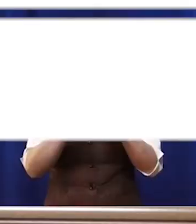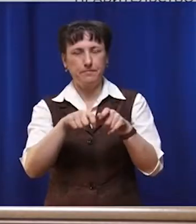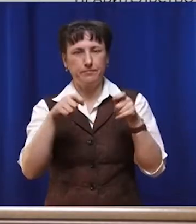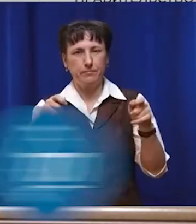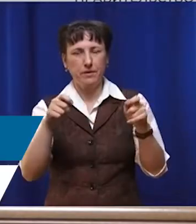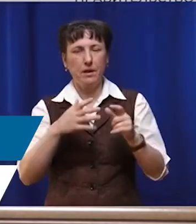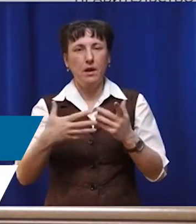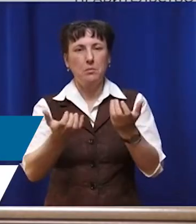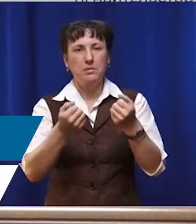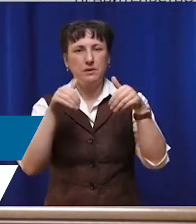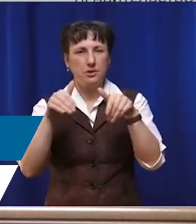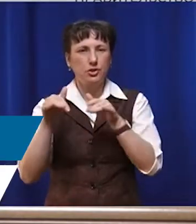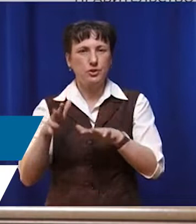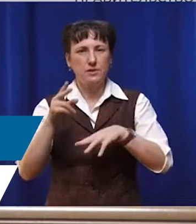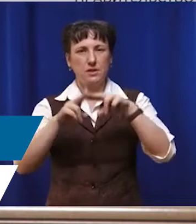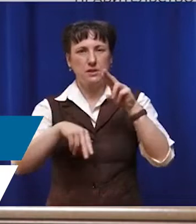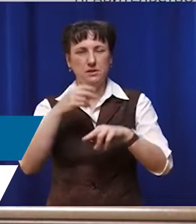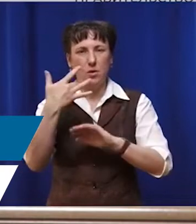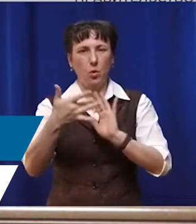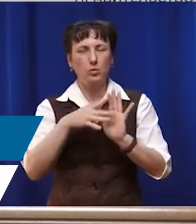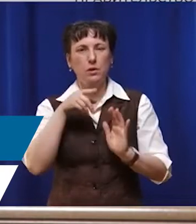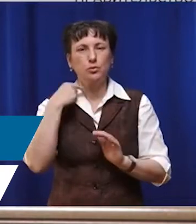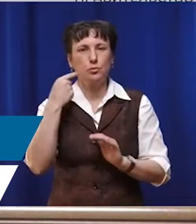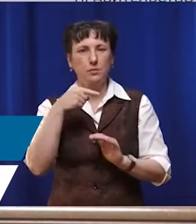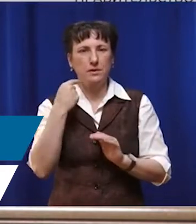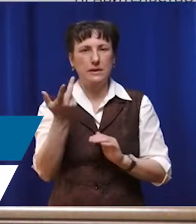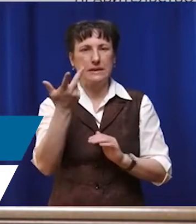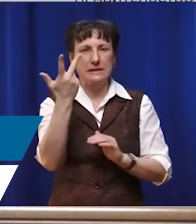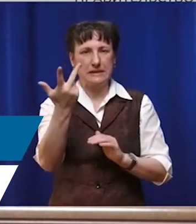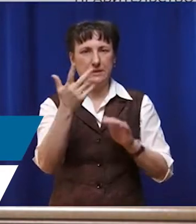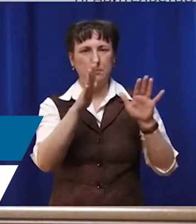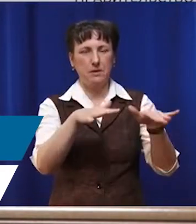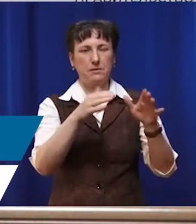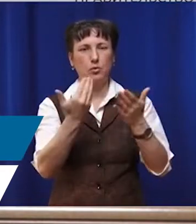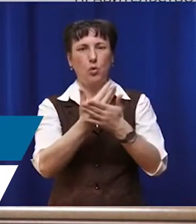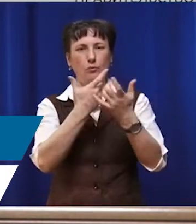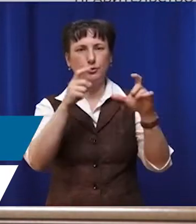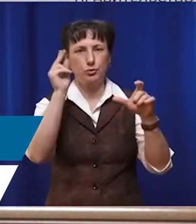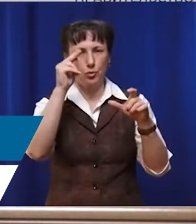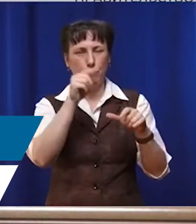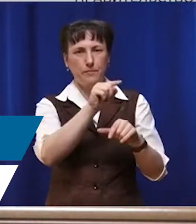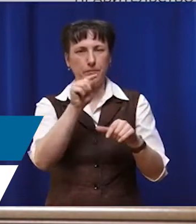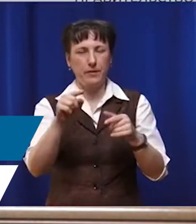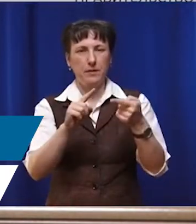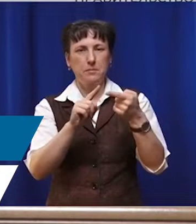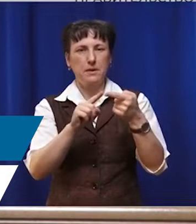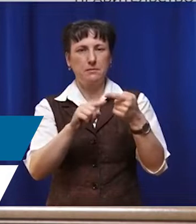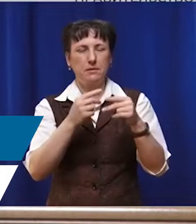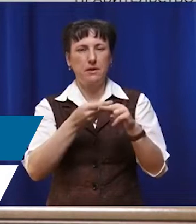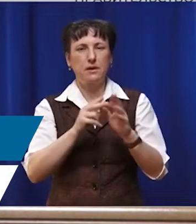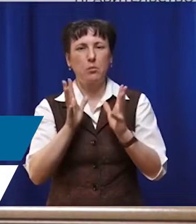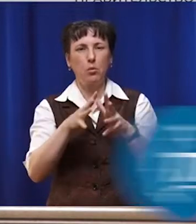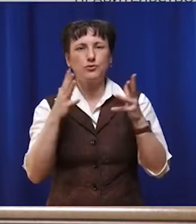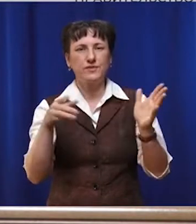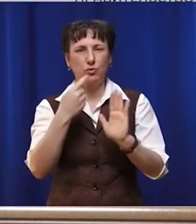принято решение о строительстве в городе тюмени трех новых школ первое больше